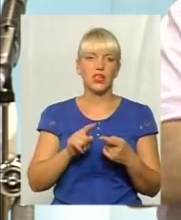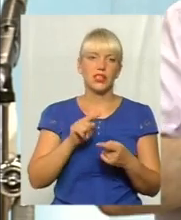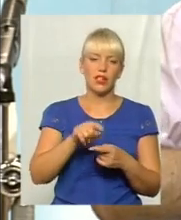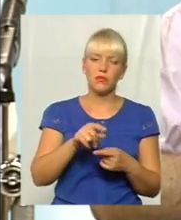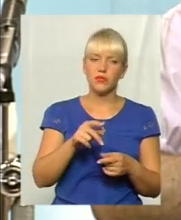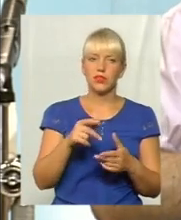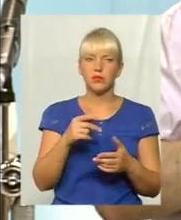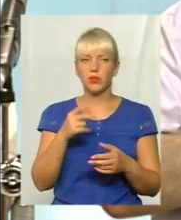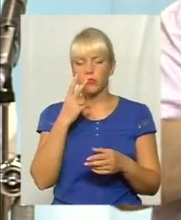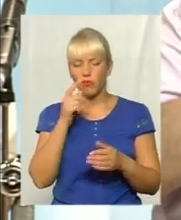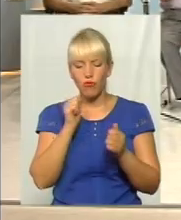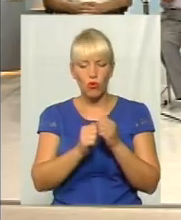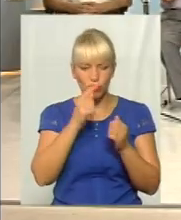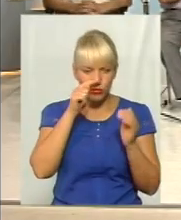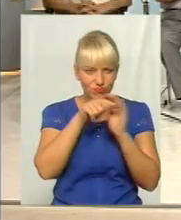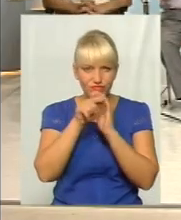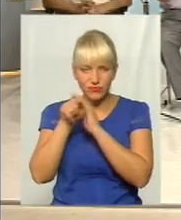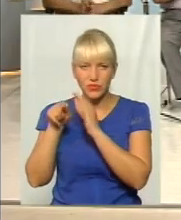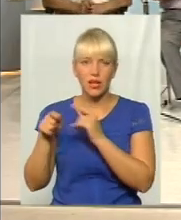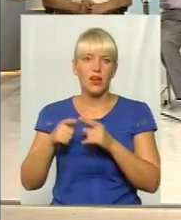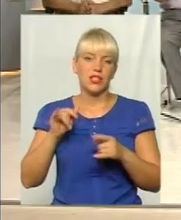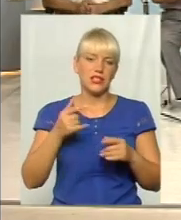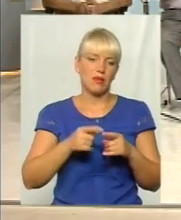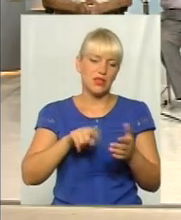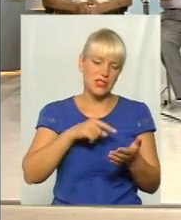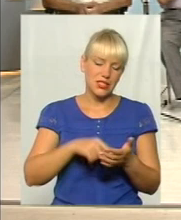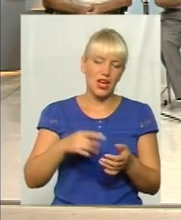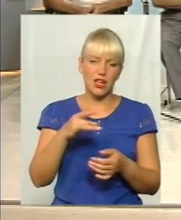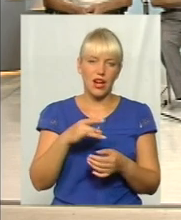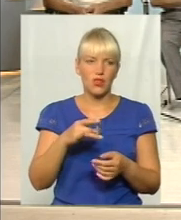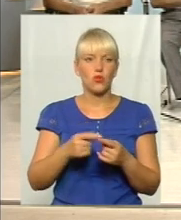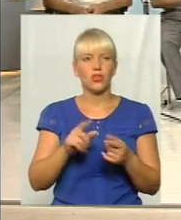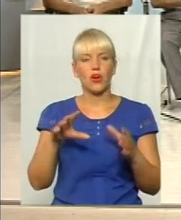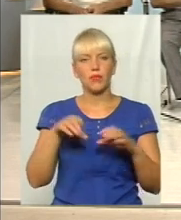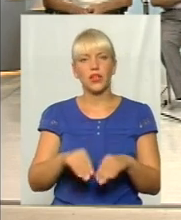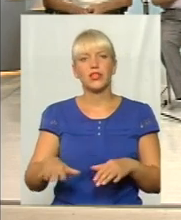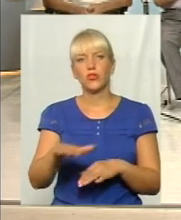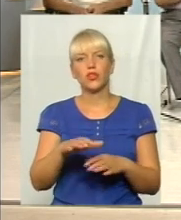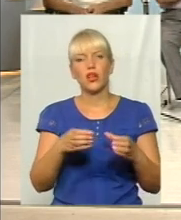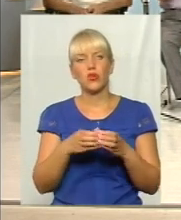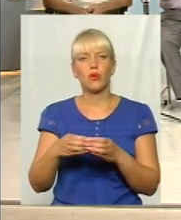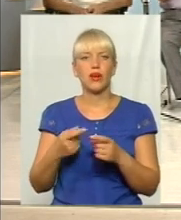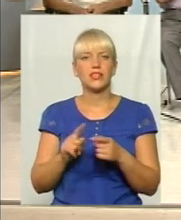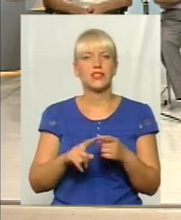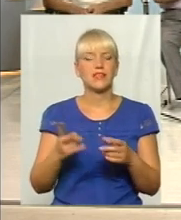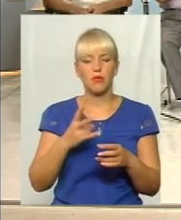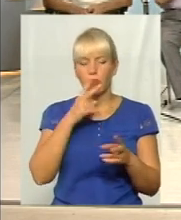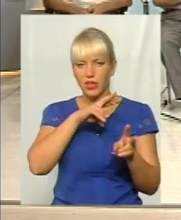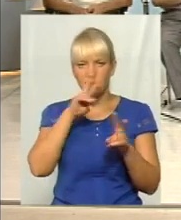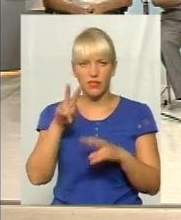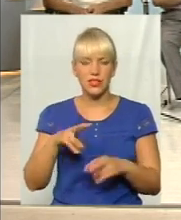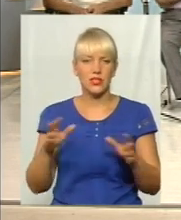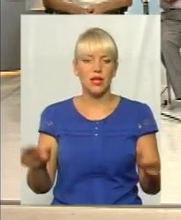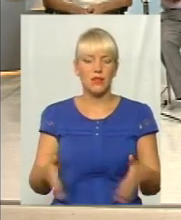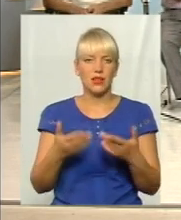подивитися кожну шпаринку. це не тільки, це і обласна влада, і міська, районна, і об'єднані територіальні громади. Ще раз передивитися, переглянути,